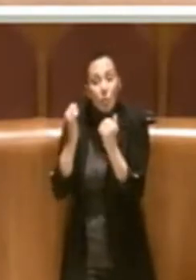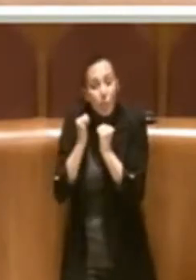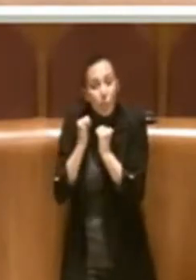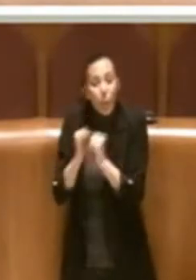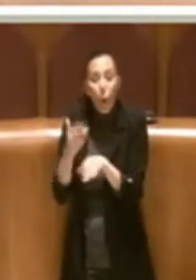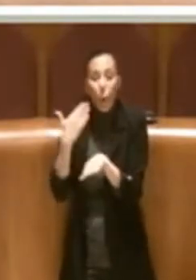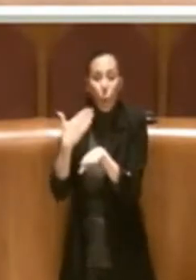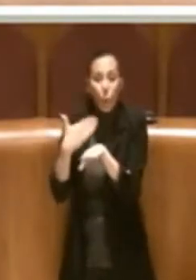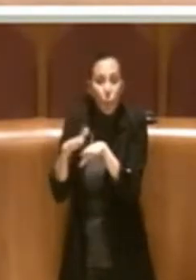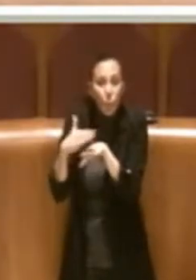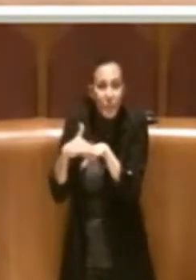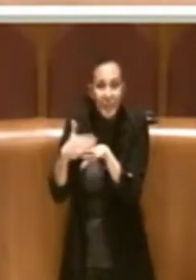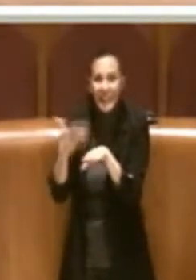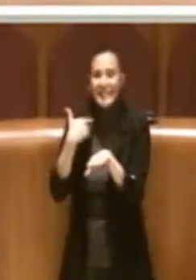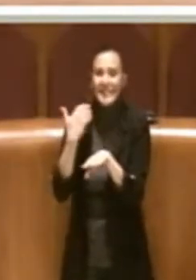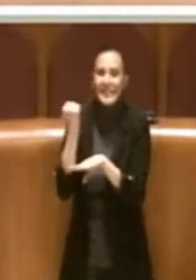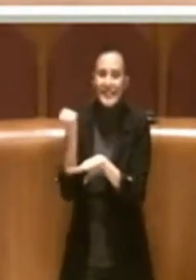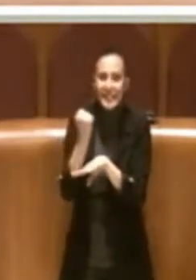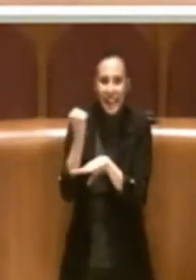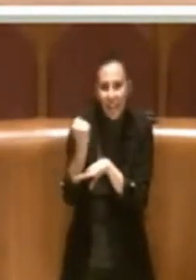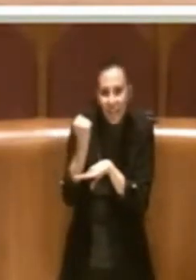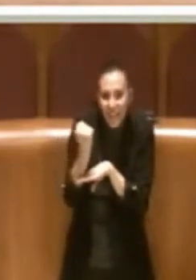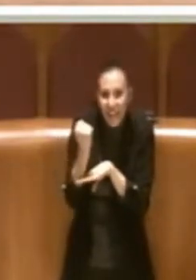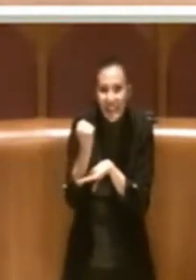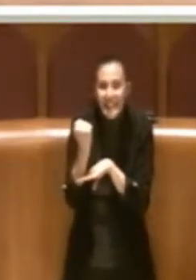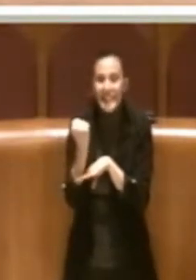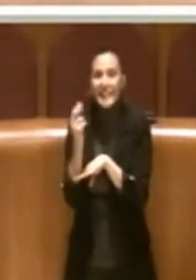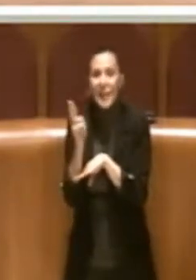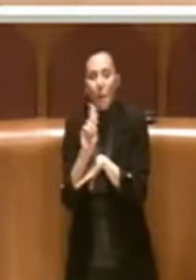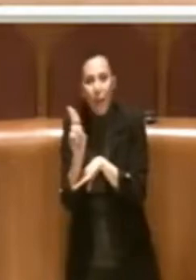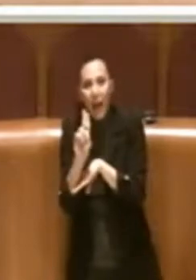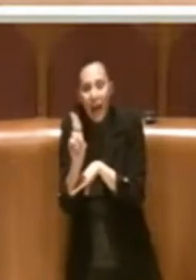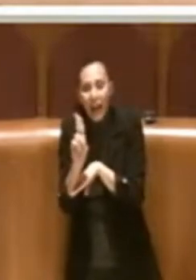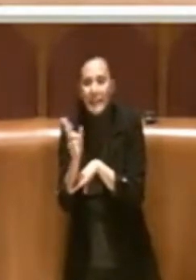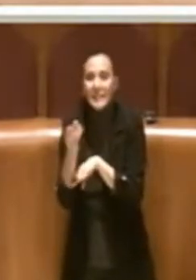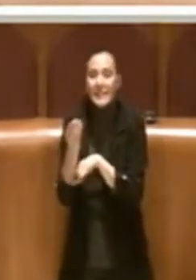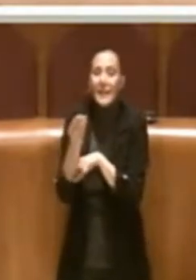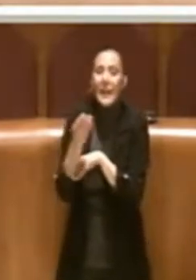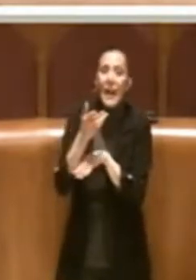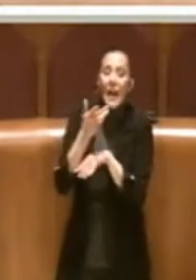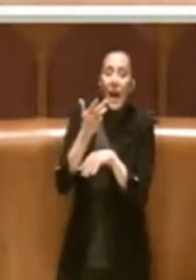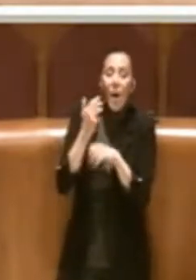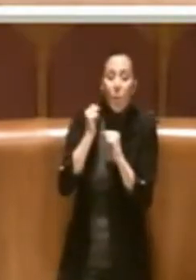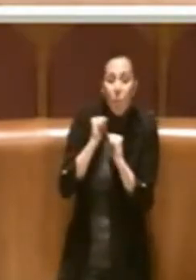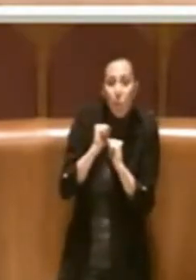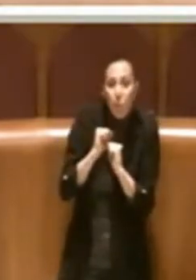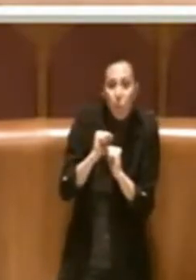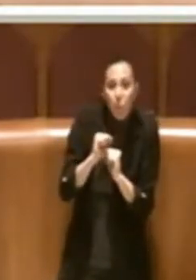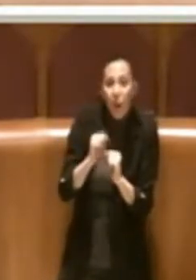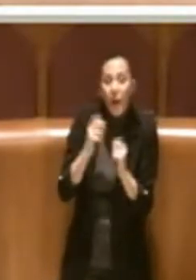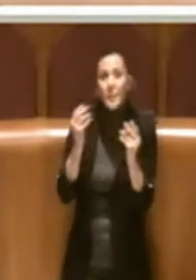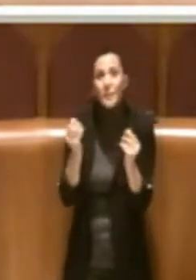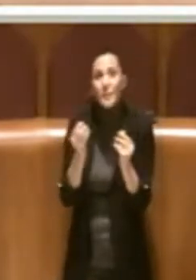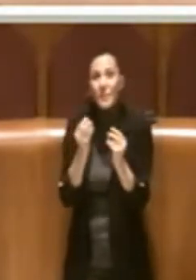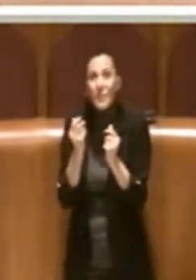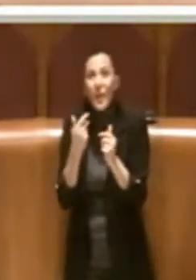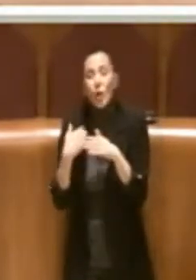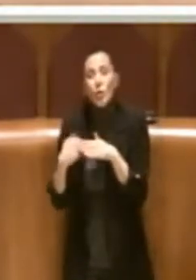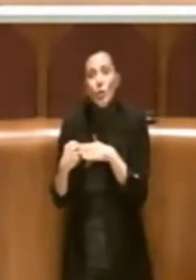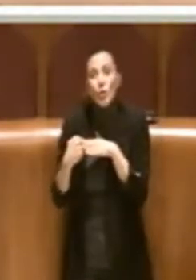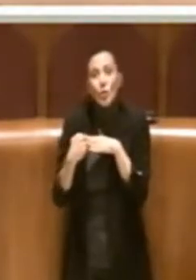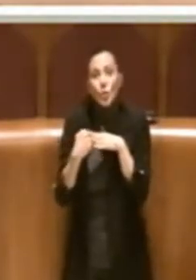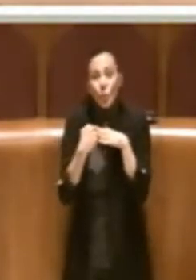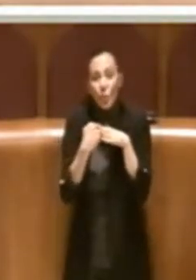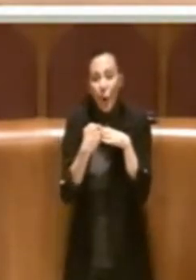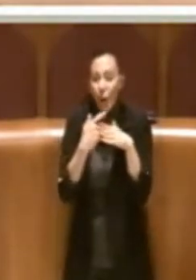utilizzare i servizi, si può avere un supporto